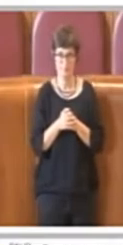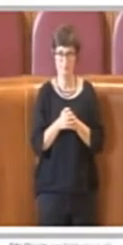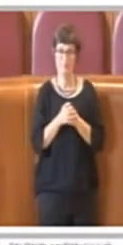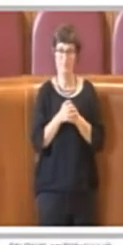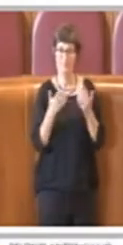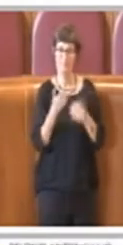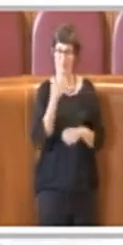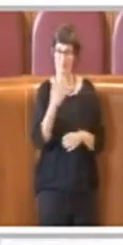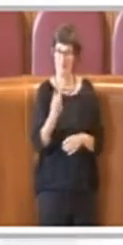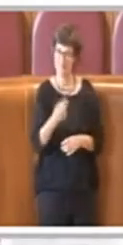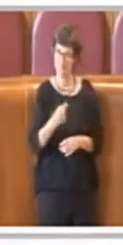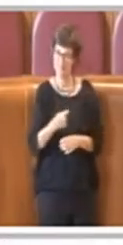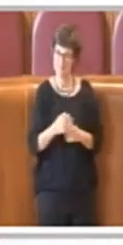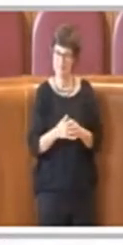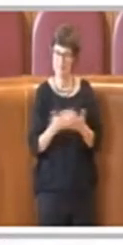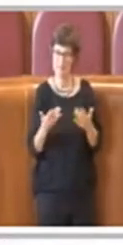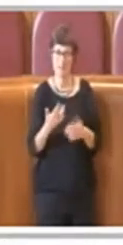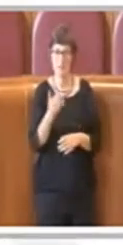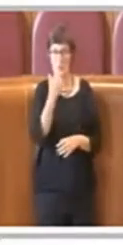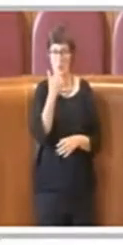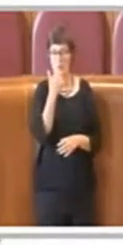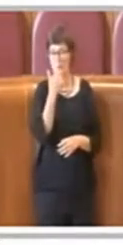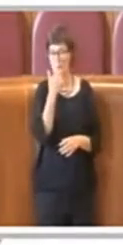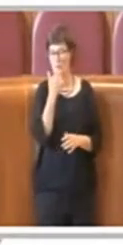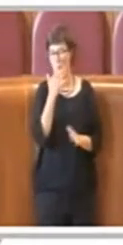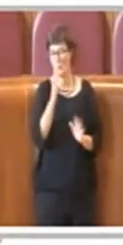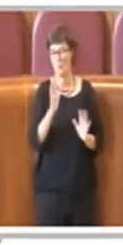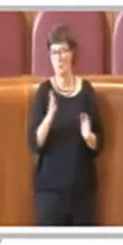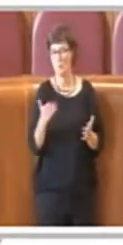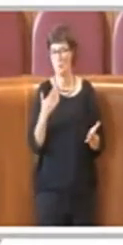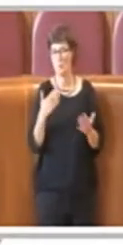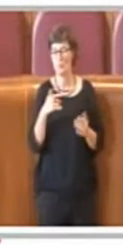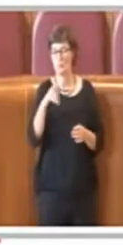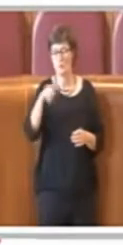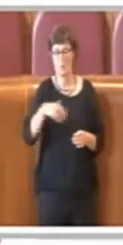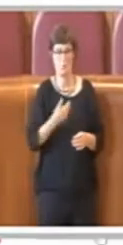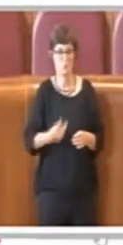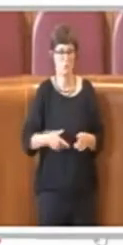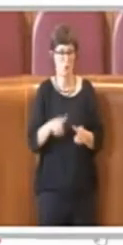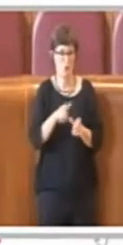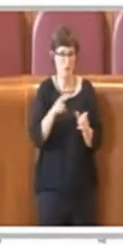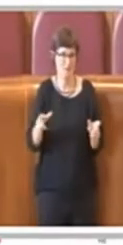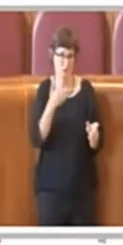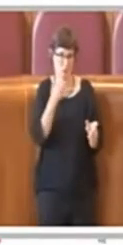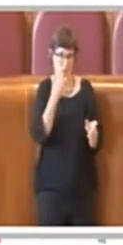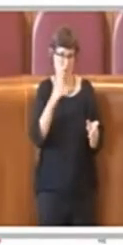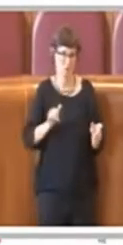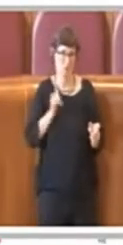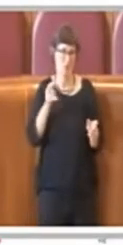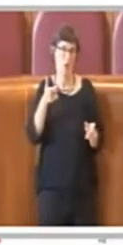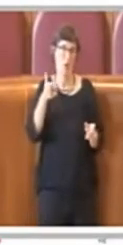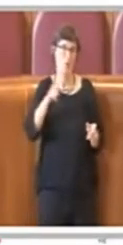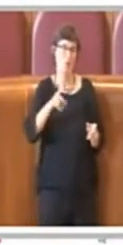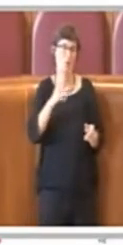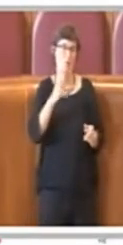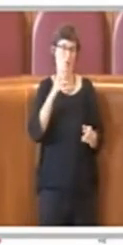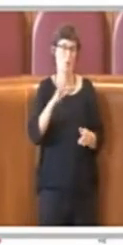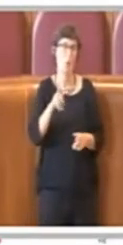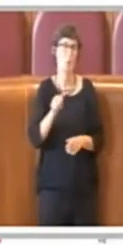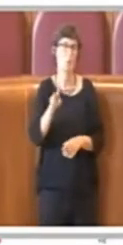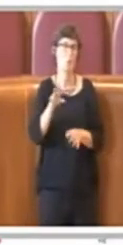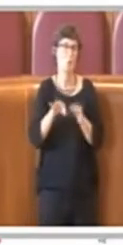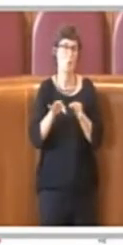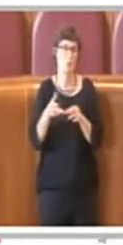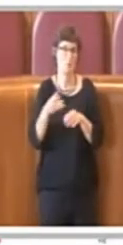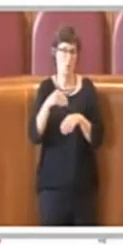Grazie Presidente, mi scuso in anticipo Presidente e anche con i consiglieri perché forse porterò via un paio di minuti in più, ma